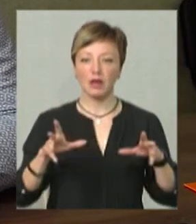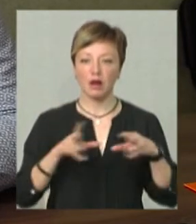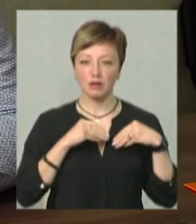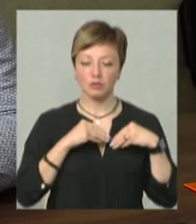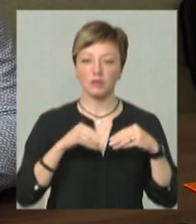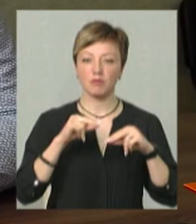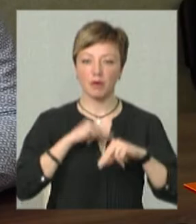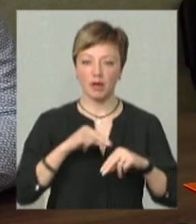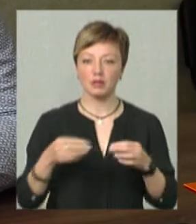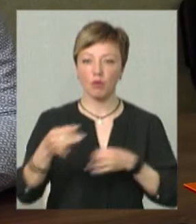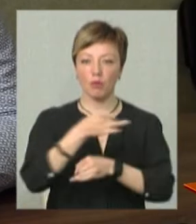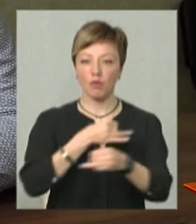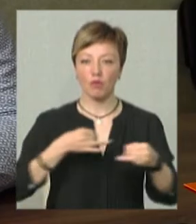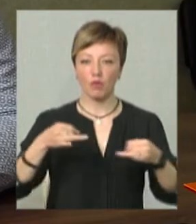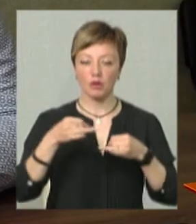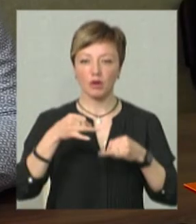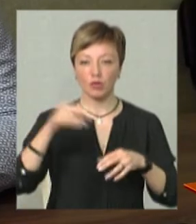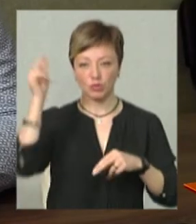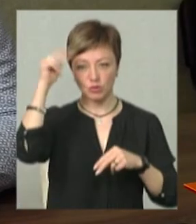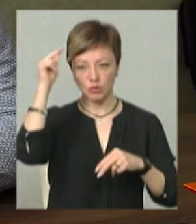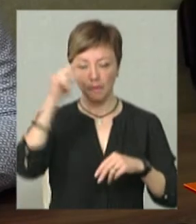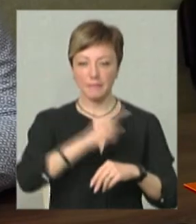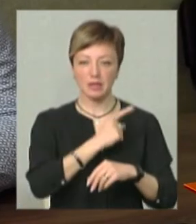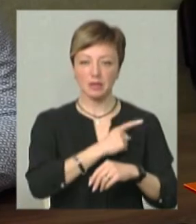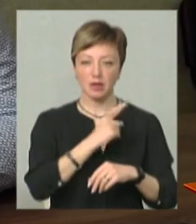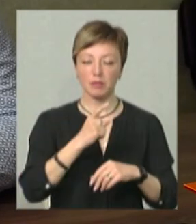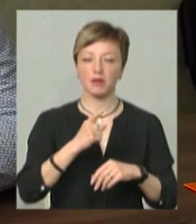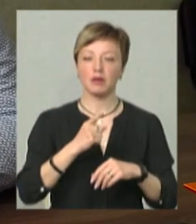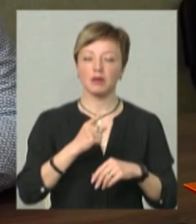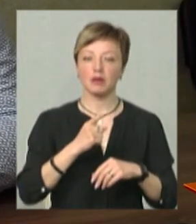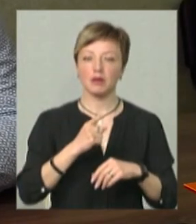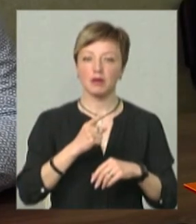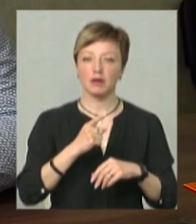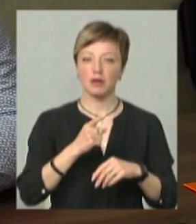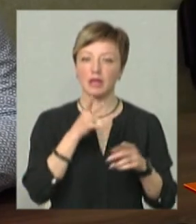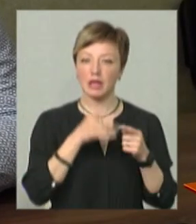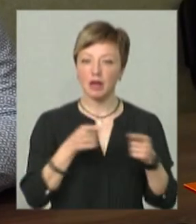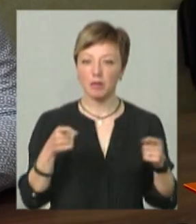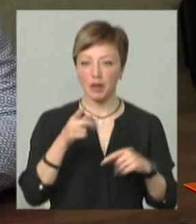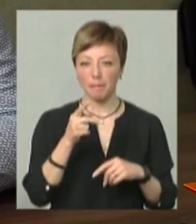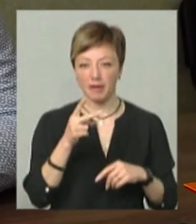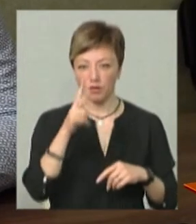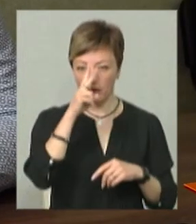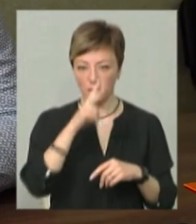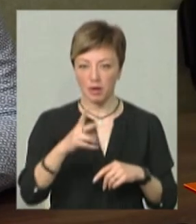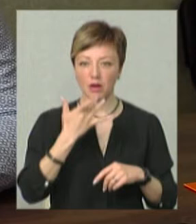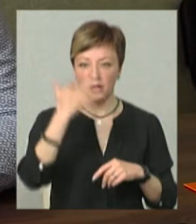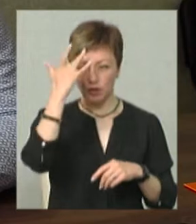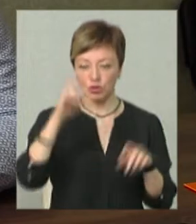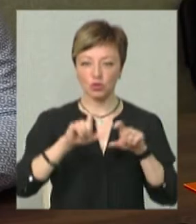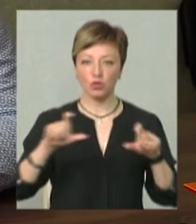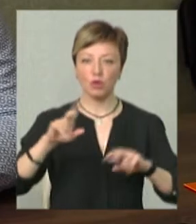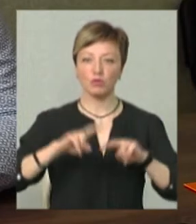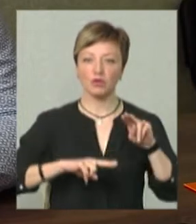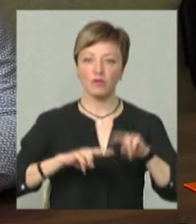та здійснюються обговорені проходження учнями та майстрами навчання терміном на півтора-два місяці у літній школі